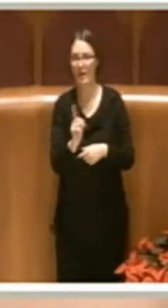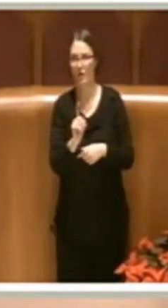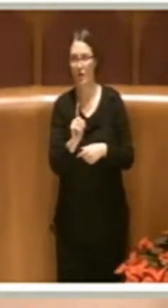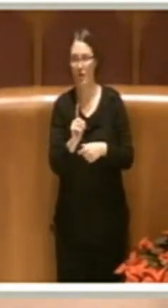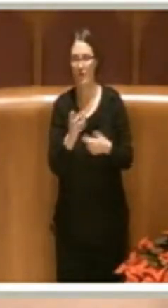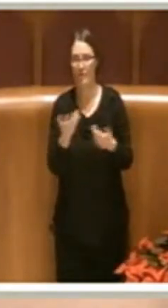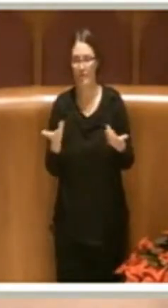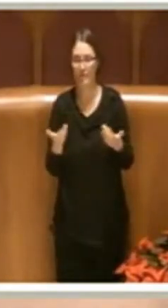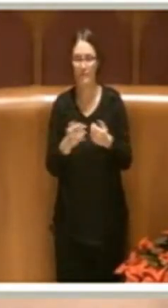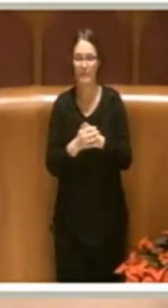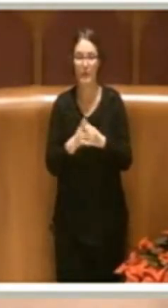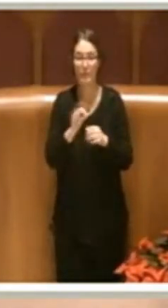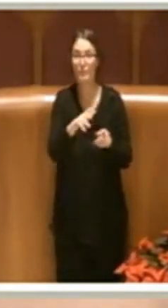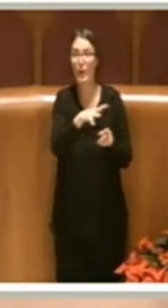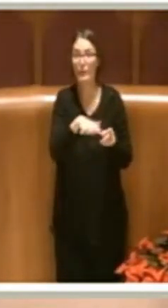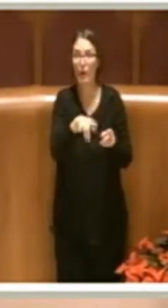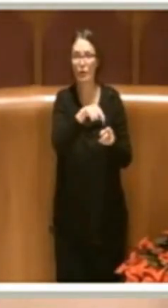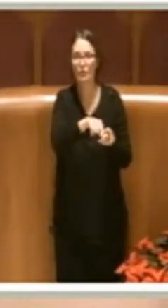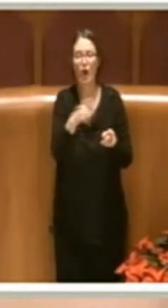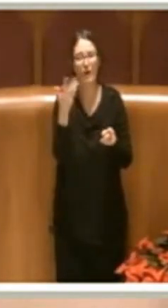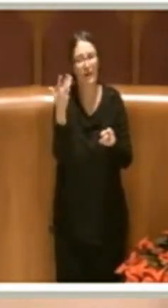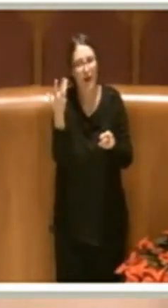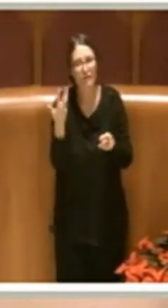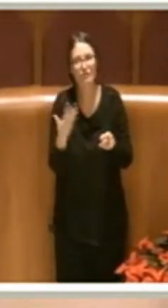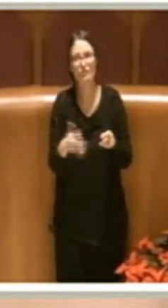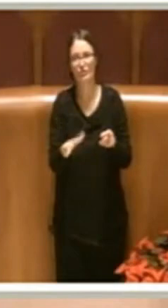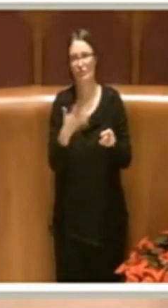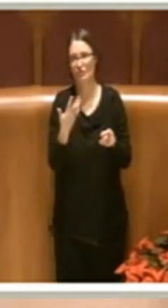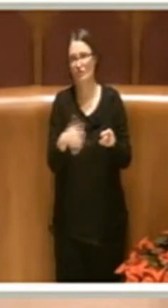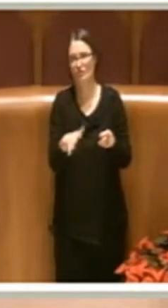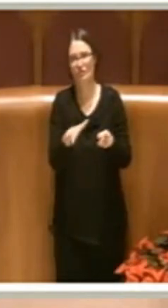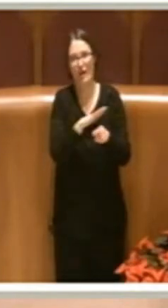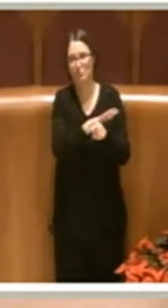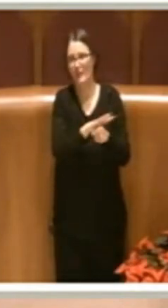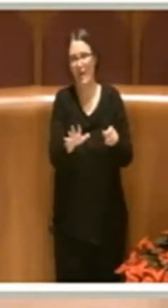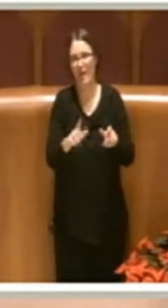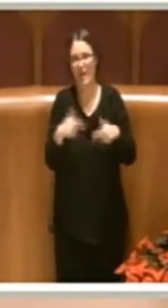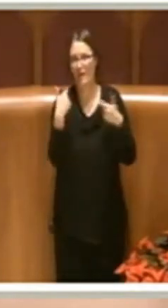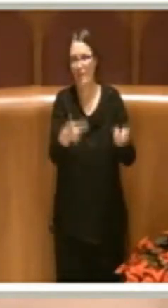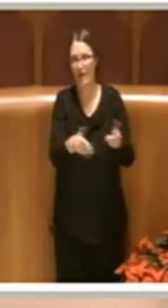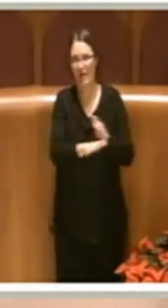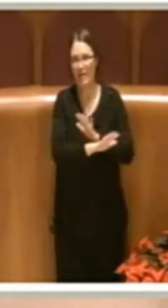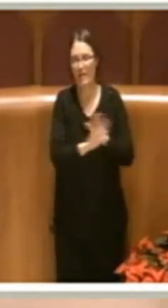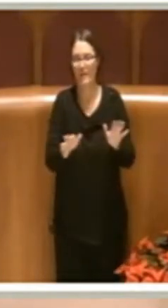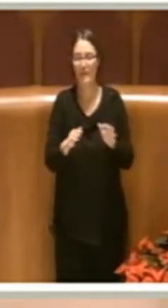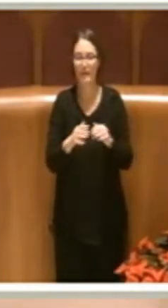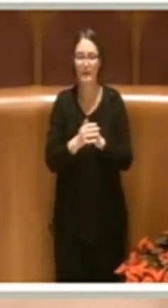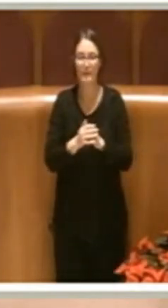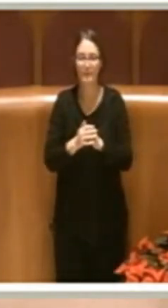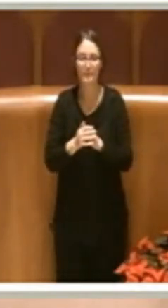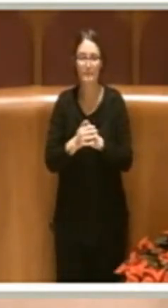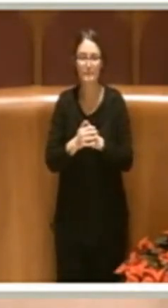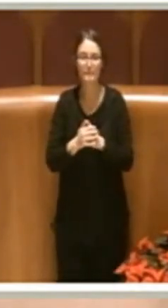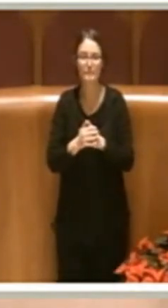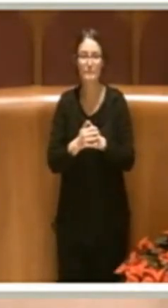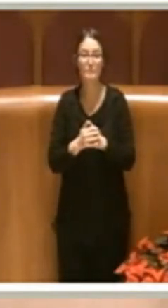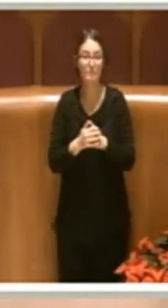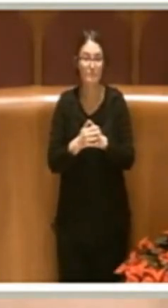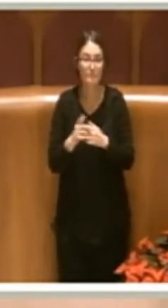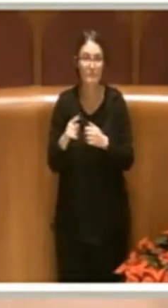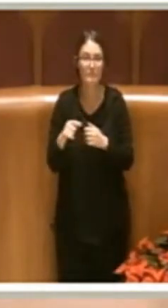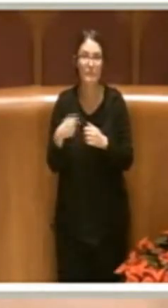già particolarmente carico. Poi ci sono, ovviamente,